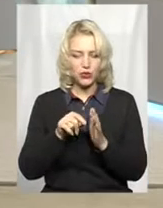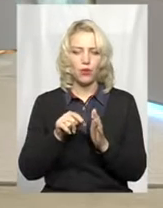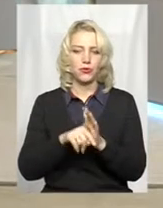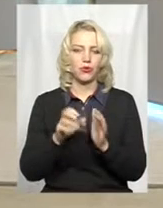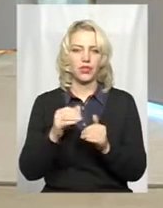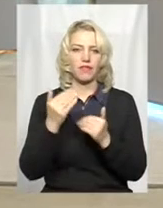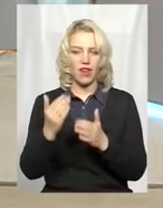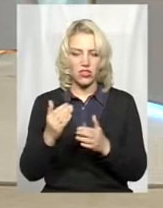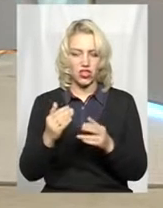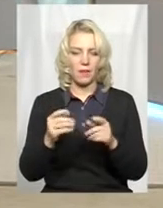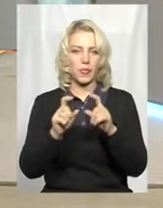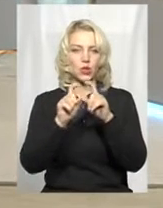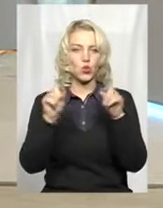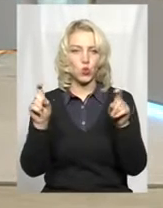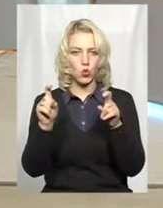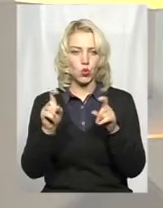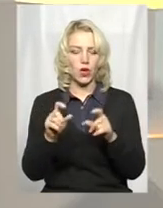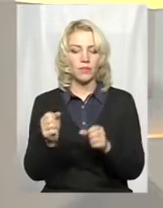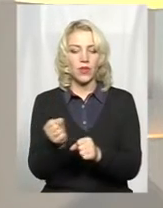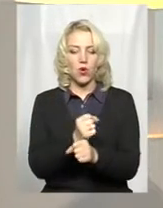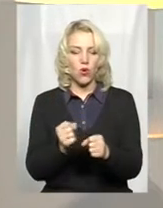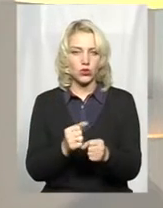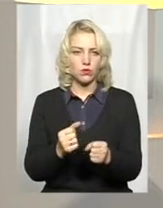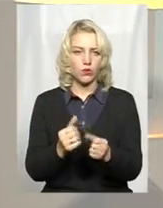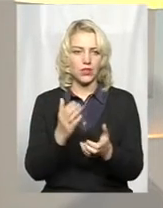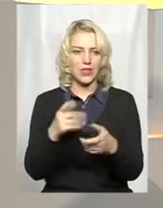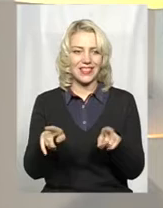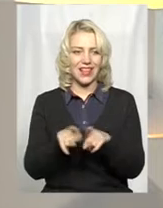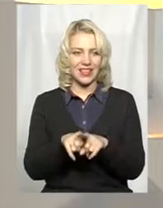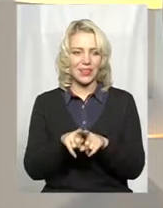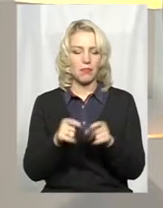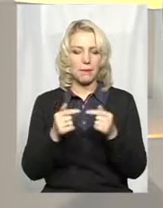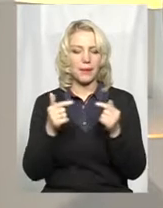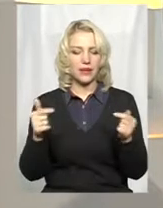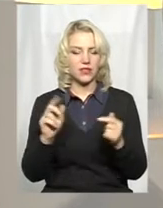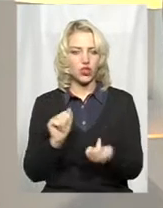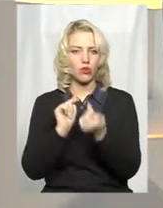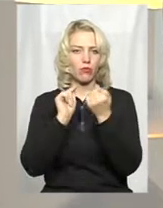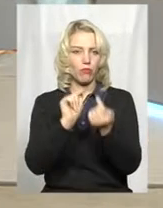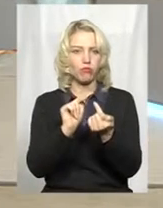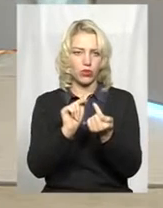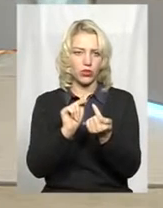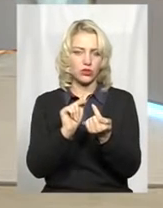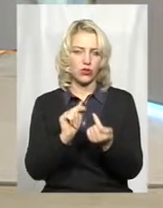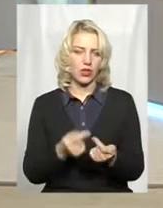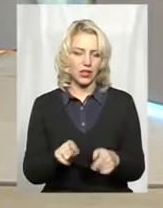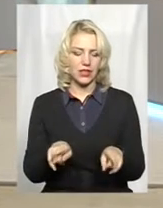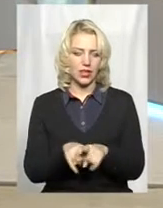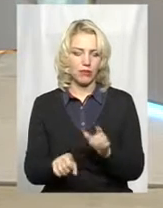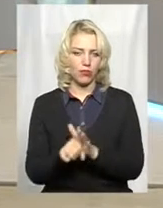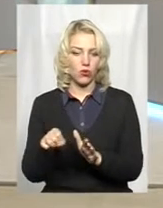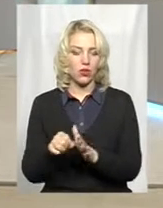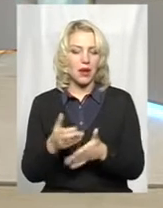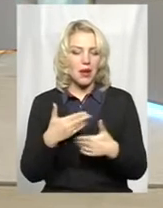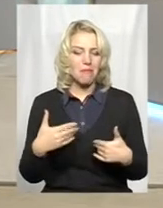ваша структура озброюється ось такими приладами, аби протистояти тим браконьєрам? Ми мусимо йти в ногу,